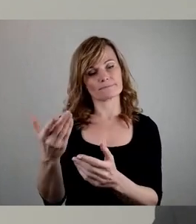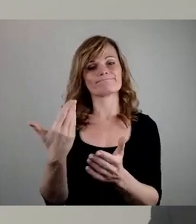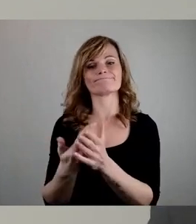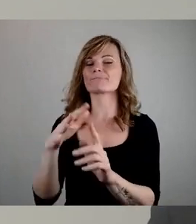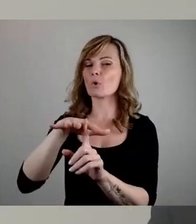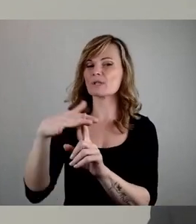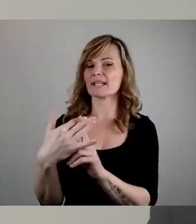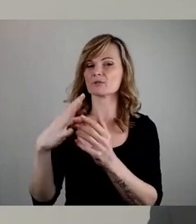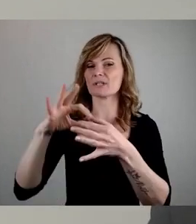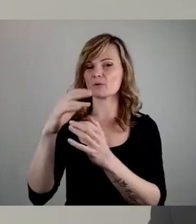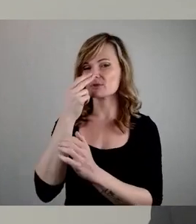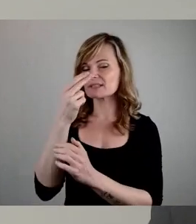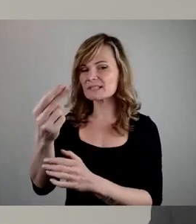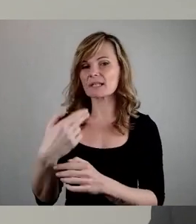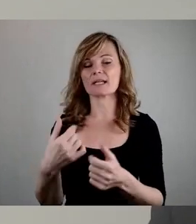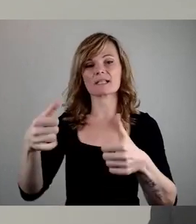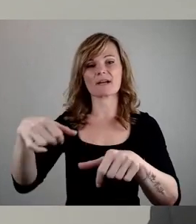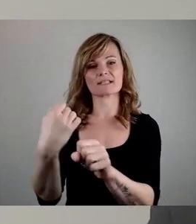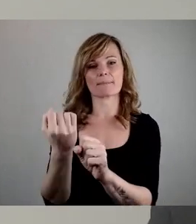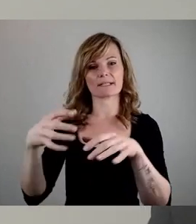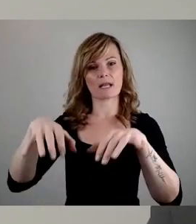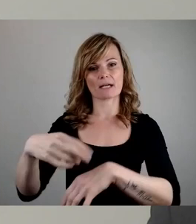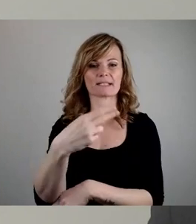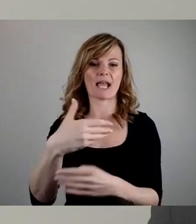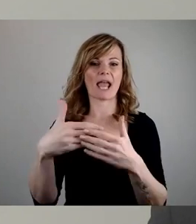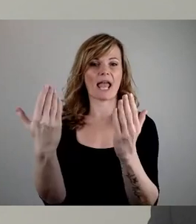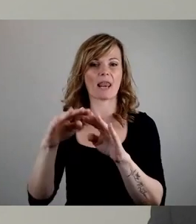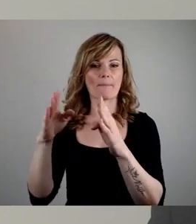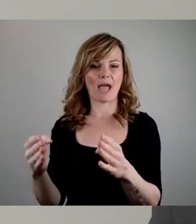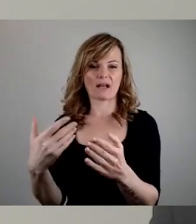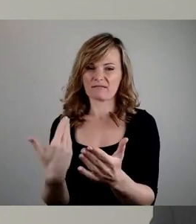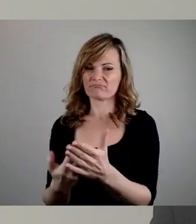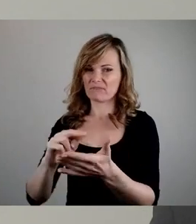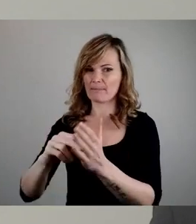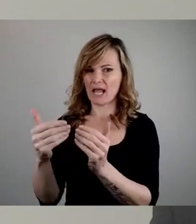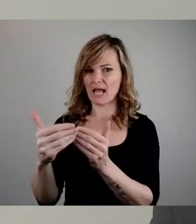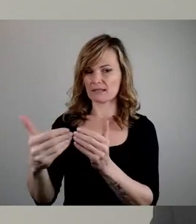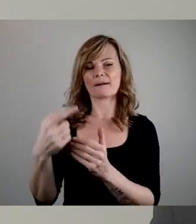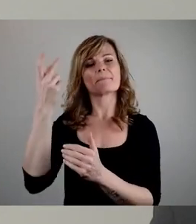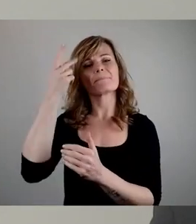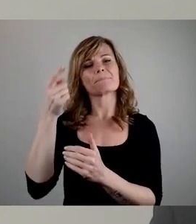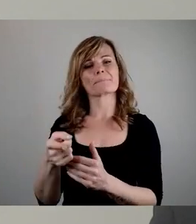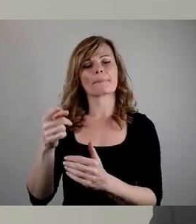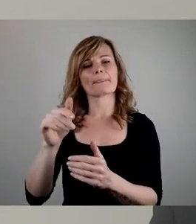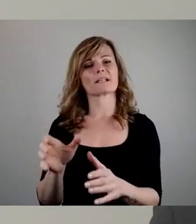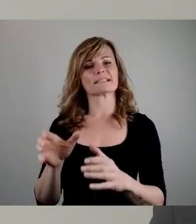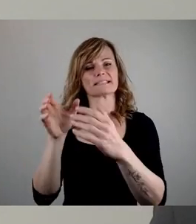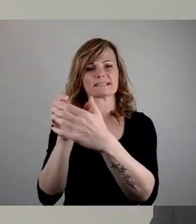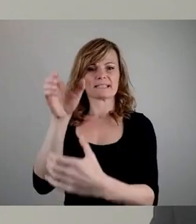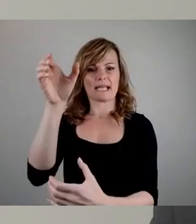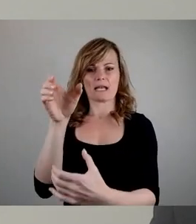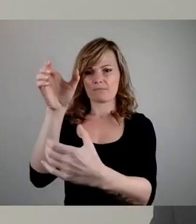des Zwangsarbeiterlages Hellerberg vorsieht. Sie erinnern sich vielleicht, dass dort eine Stele gedacht ist.